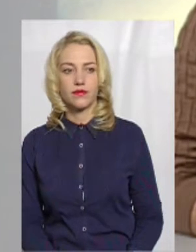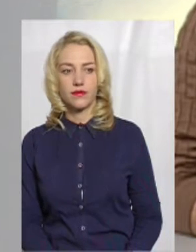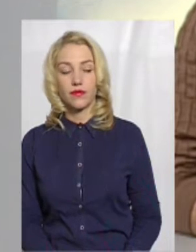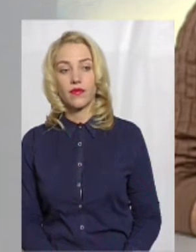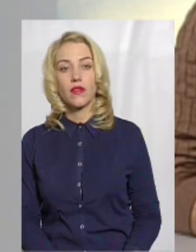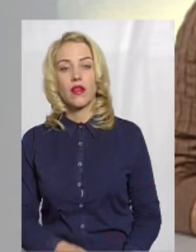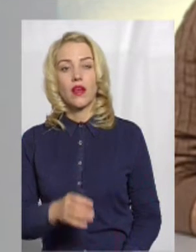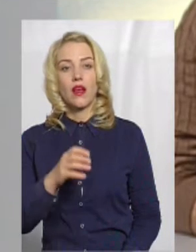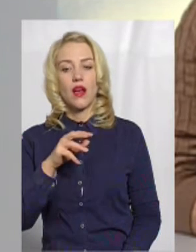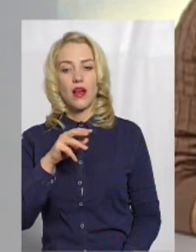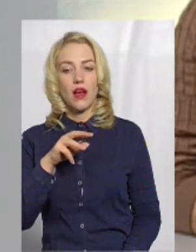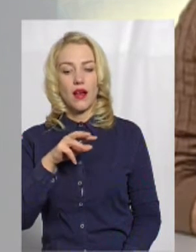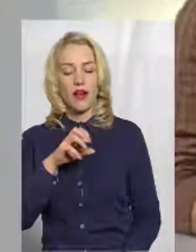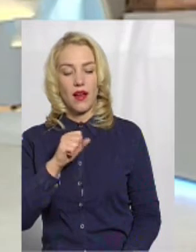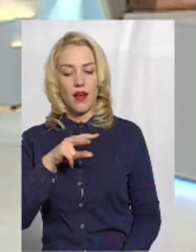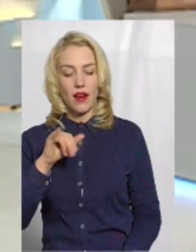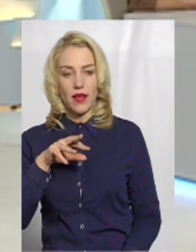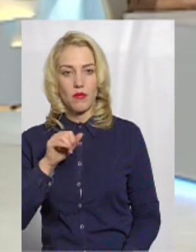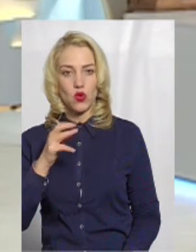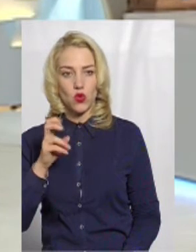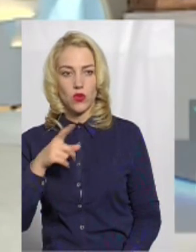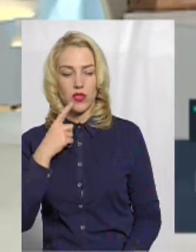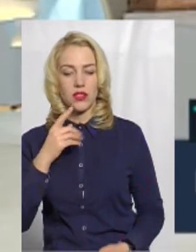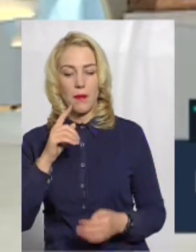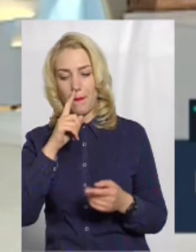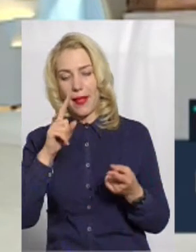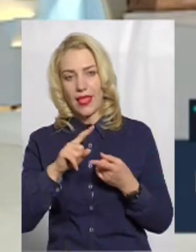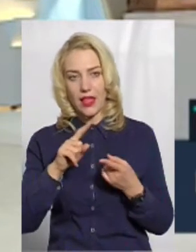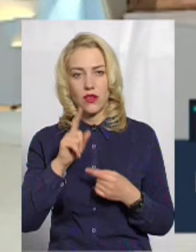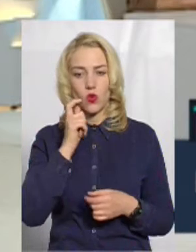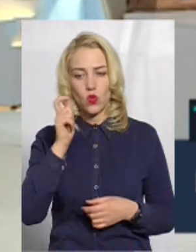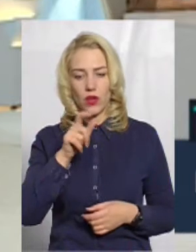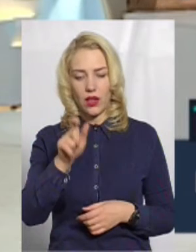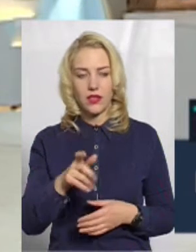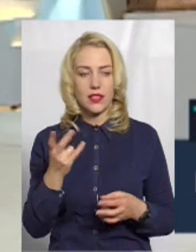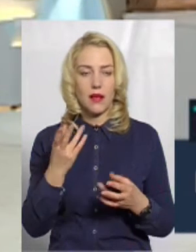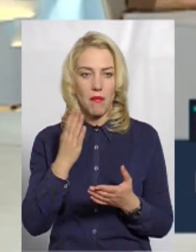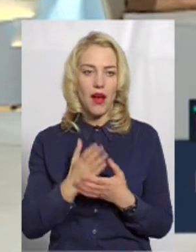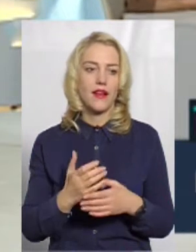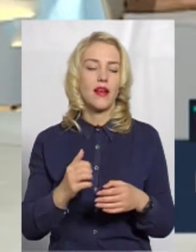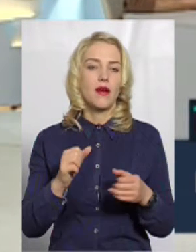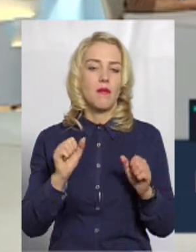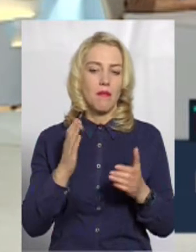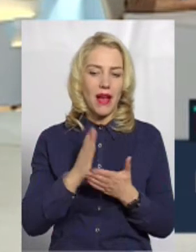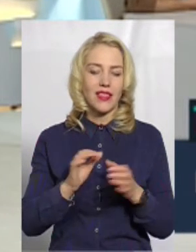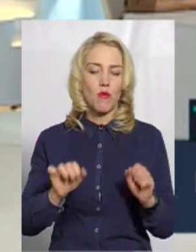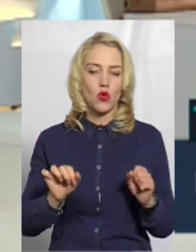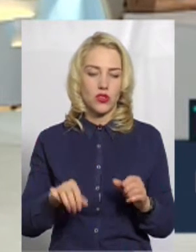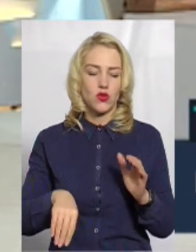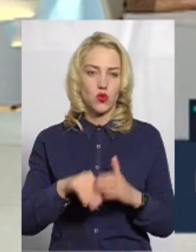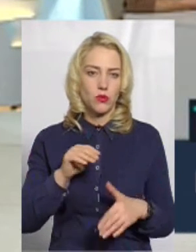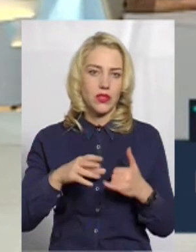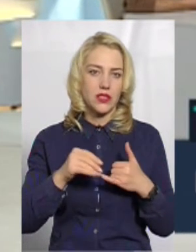От Алі Мішок каже, що маленький українець має мати можливість купити землю свого сусіда. Що